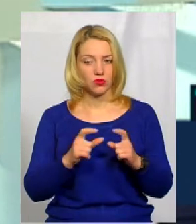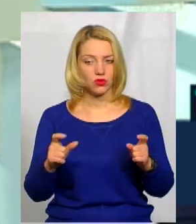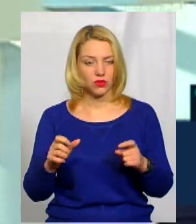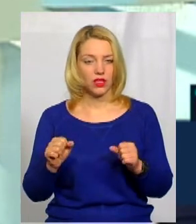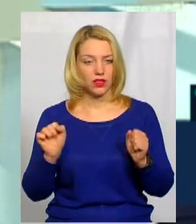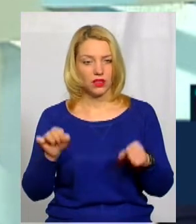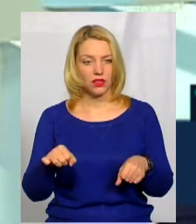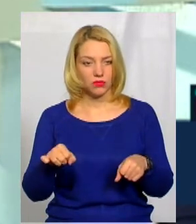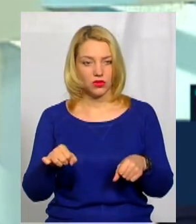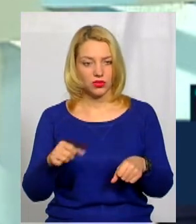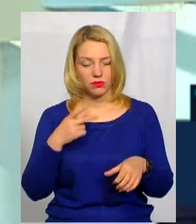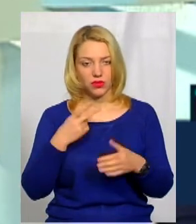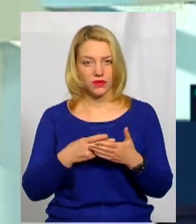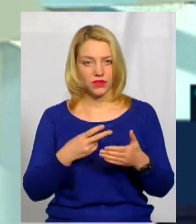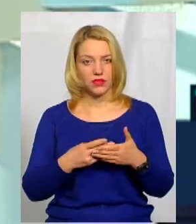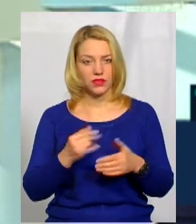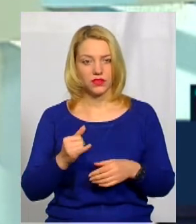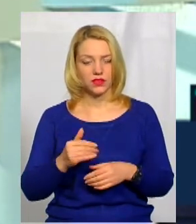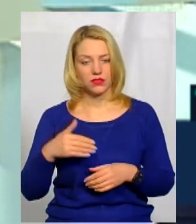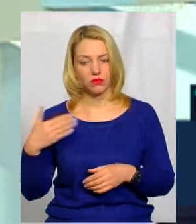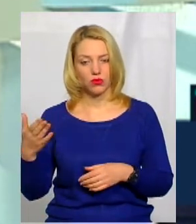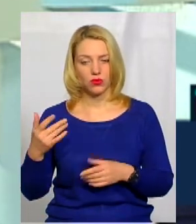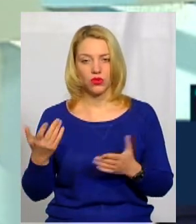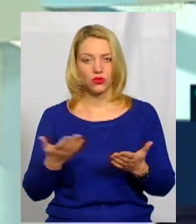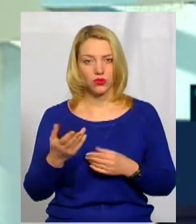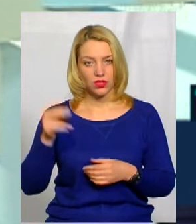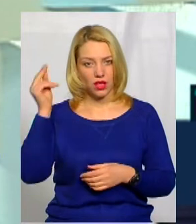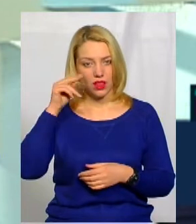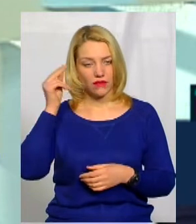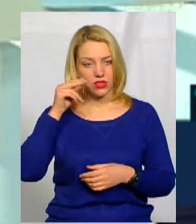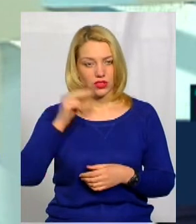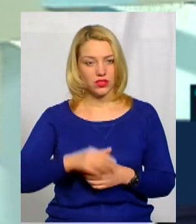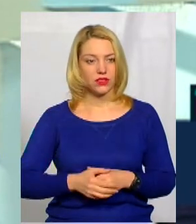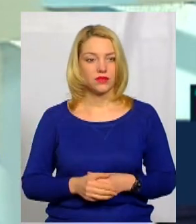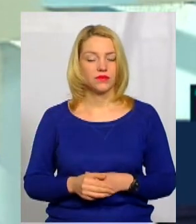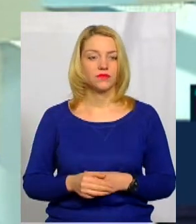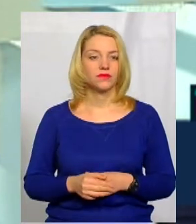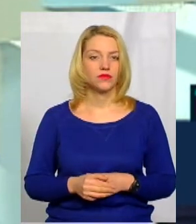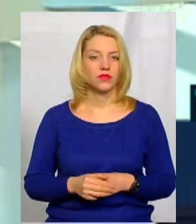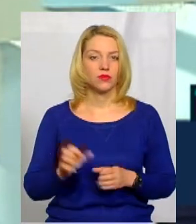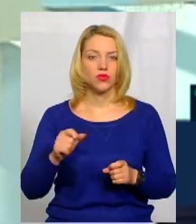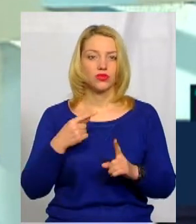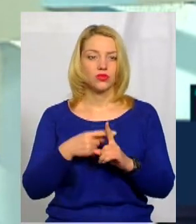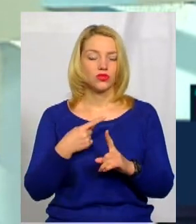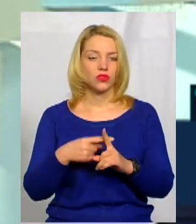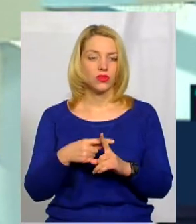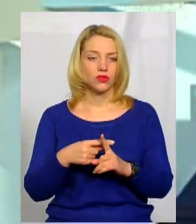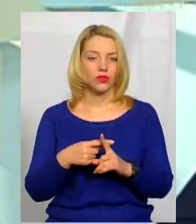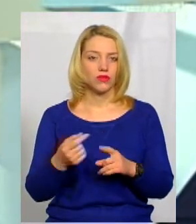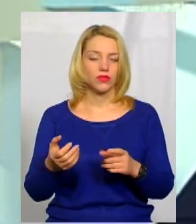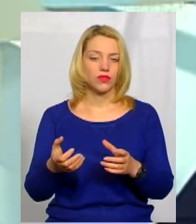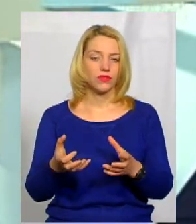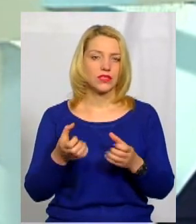можна на них подивитись з боку, чогось навчитись, можна додатково взяти практичне лодіння.